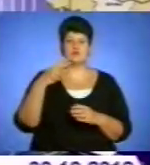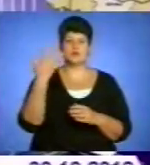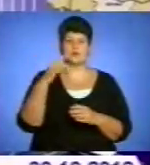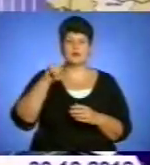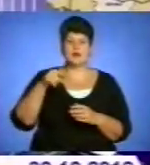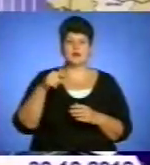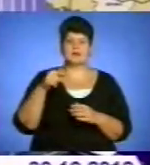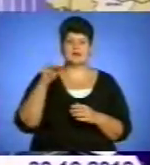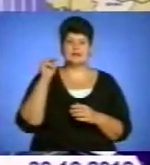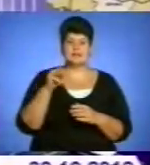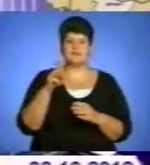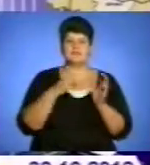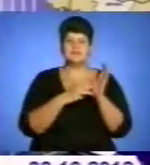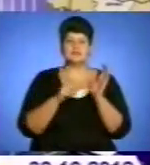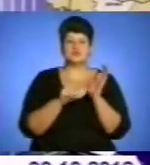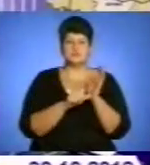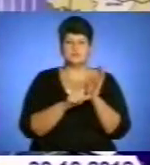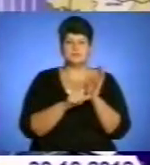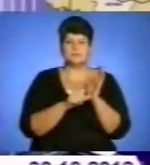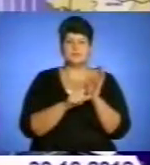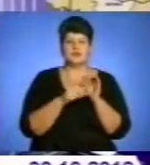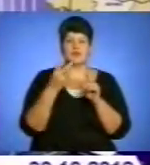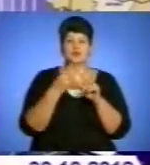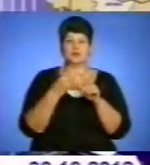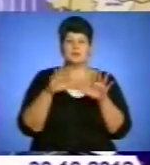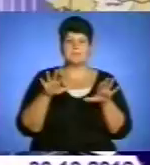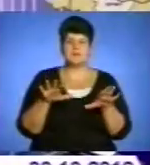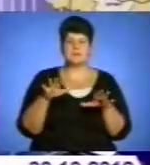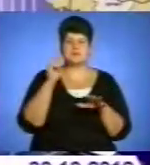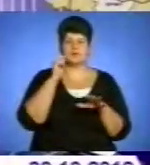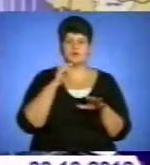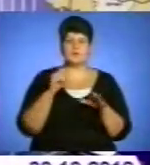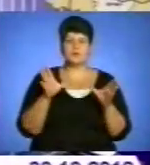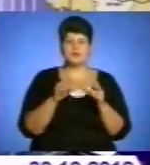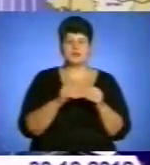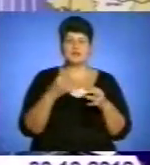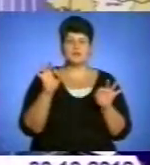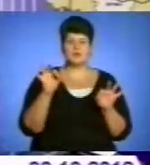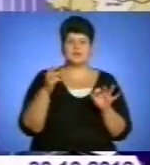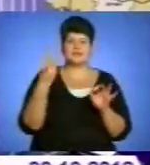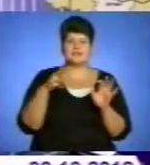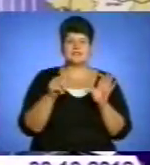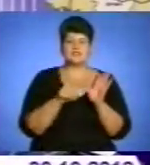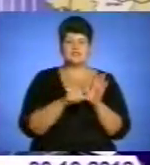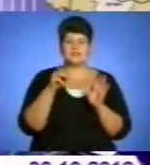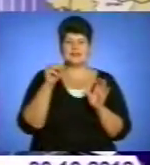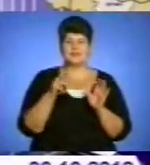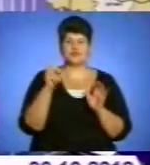806. Друге місце займає політична партія Саукраїнського об'єднання «Свобода» 36 120.